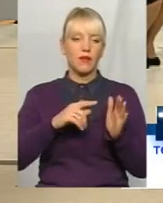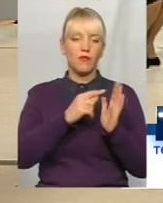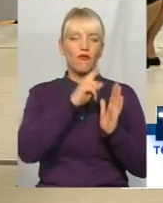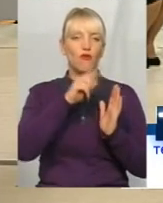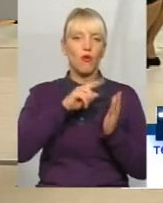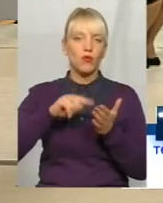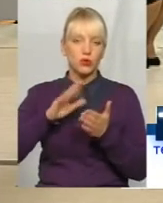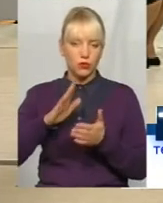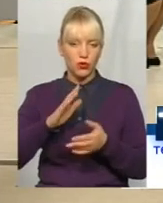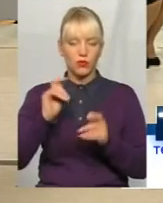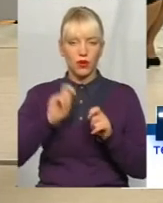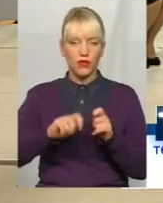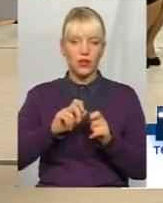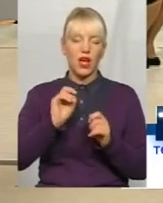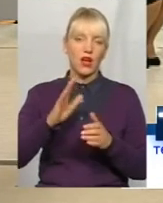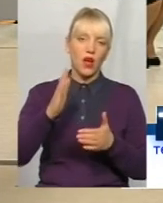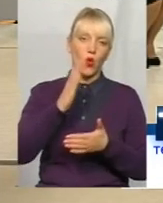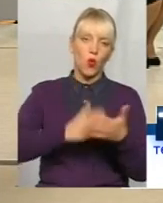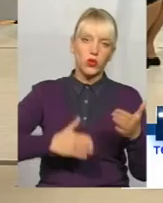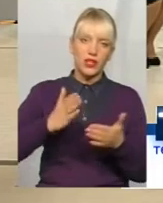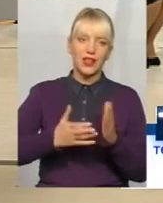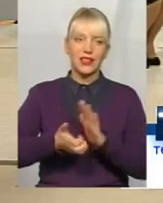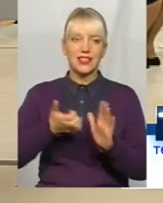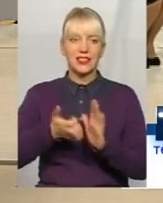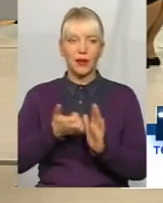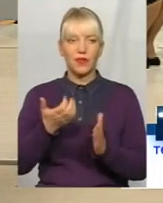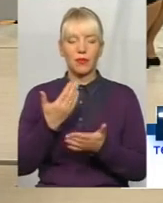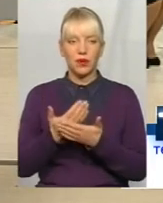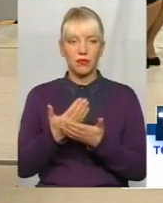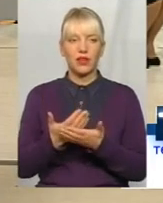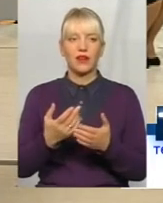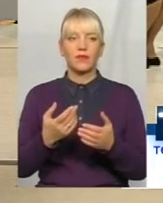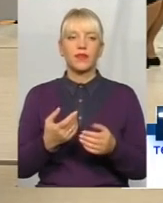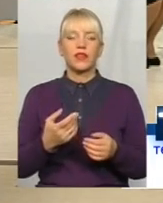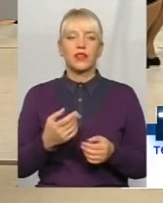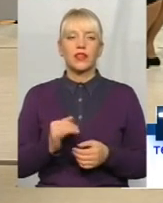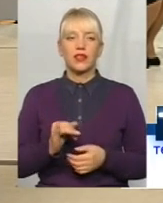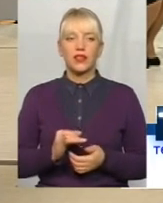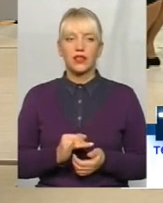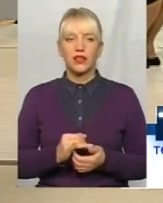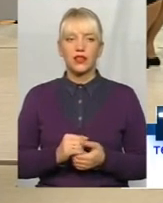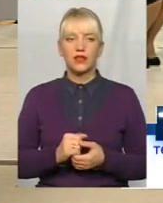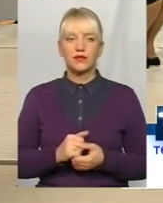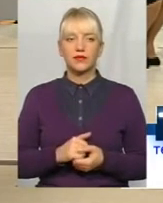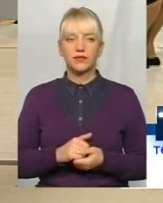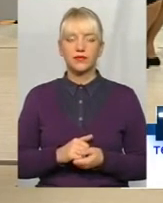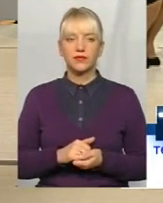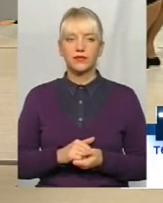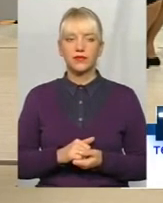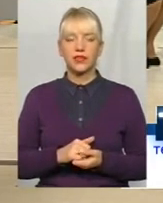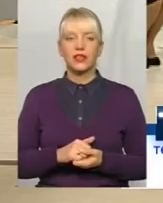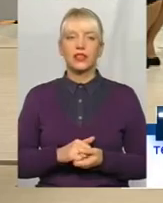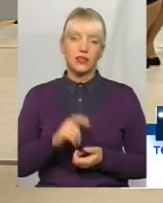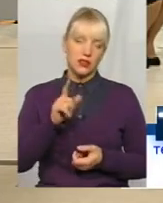він должен устрінити якісь недостатки, які є у нього, наприклад, в отделі чи в торговому центру. І тогда він